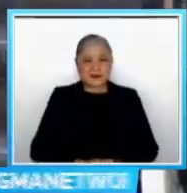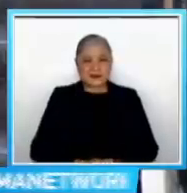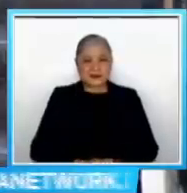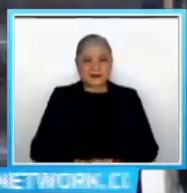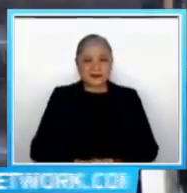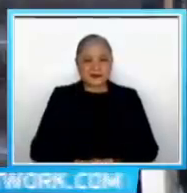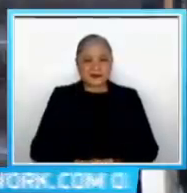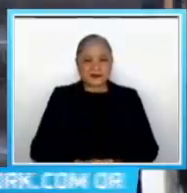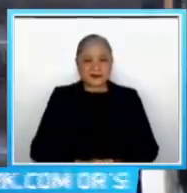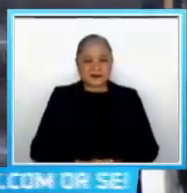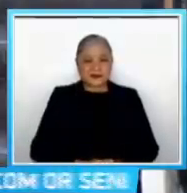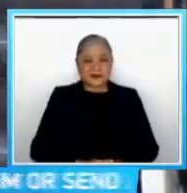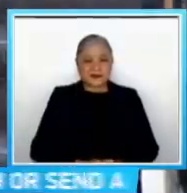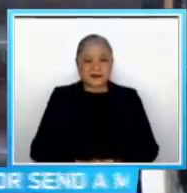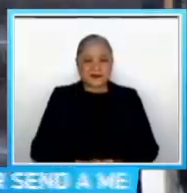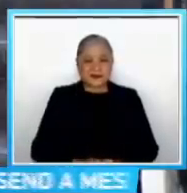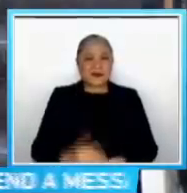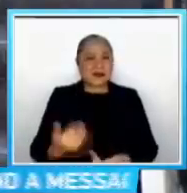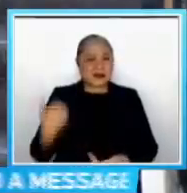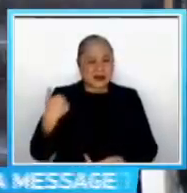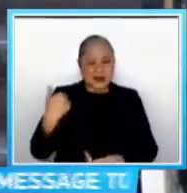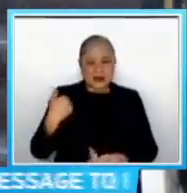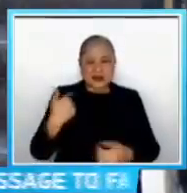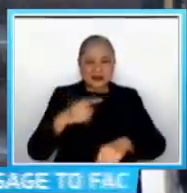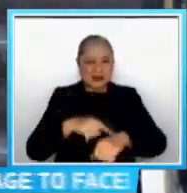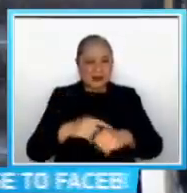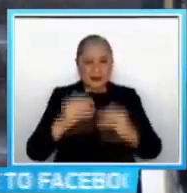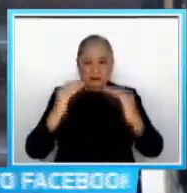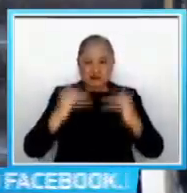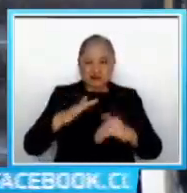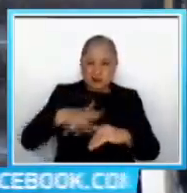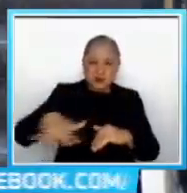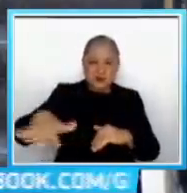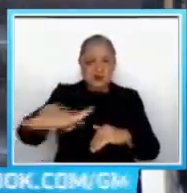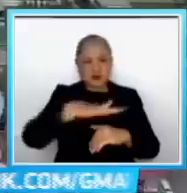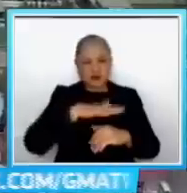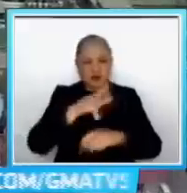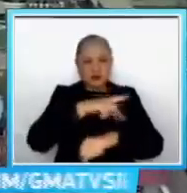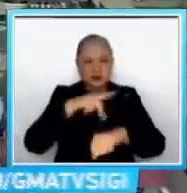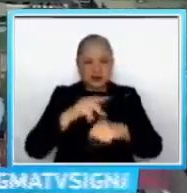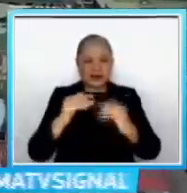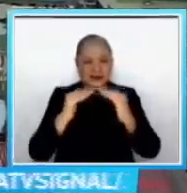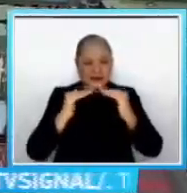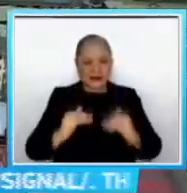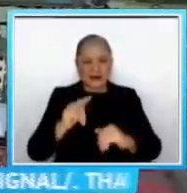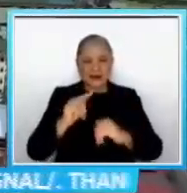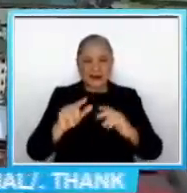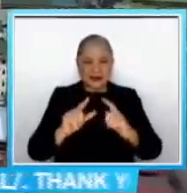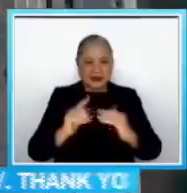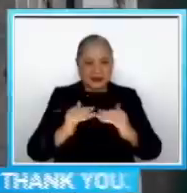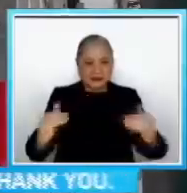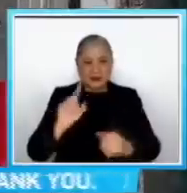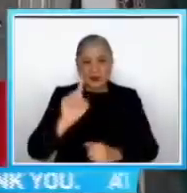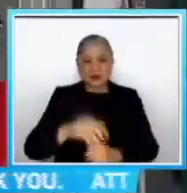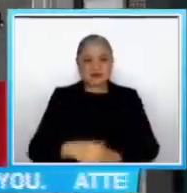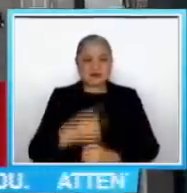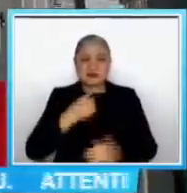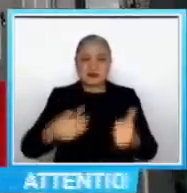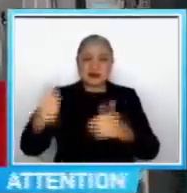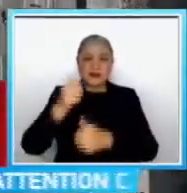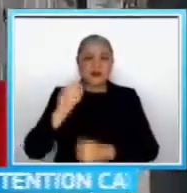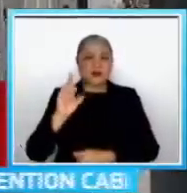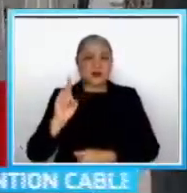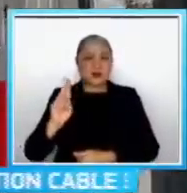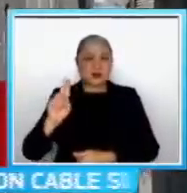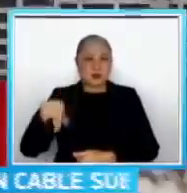Hindi pa raw panahon para sa ilalim mga buong Pilipinas sa Alert Level 1 Ayon kay Health Secretary Francisco Duque III Marami pa rin